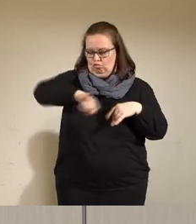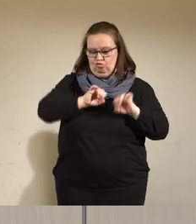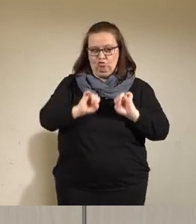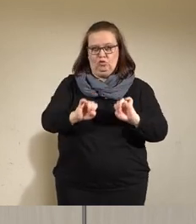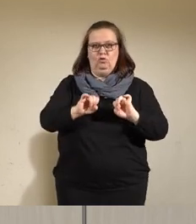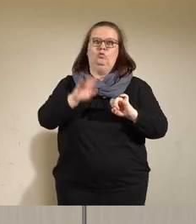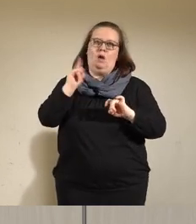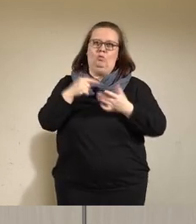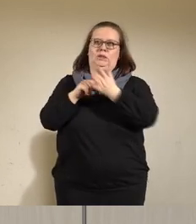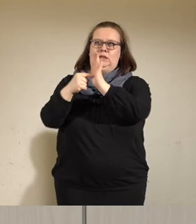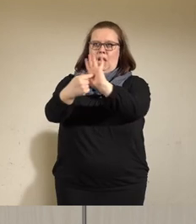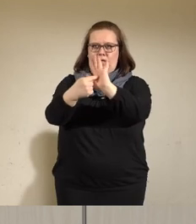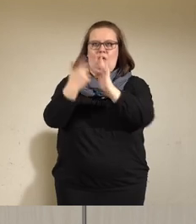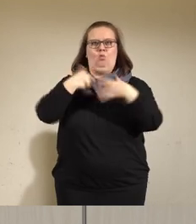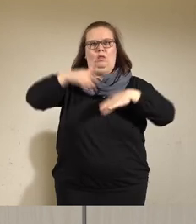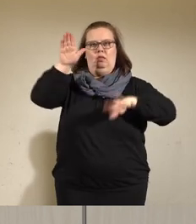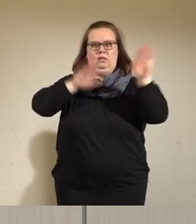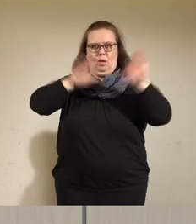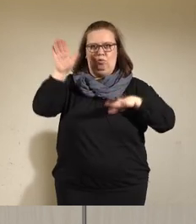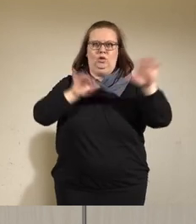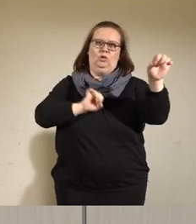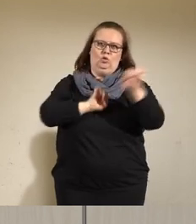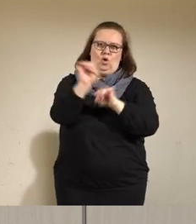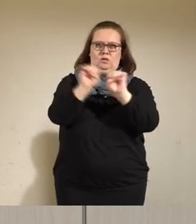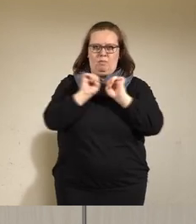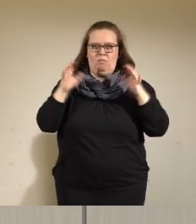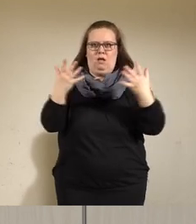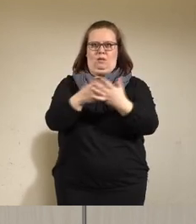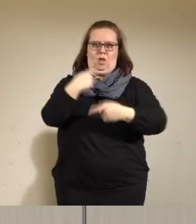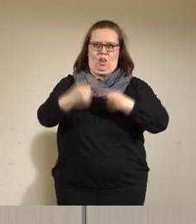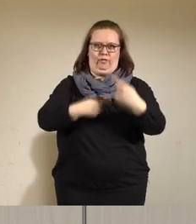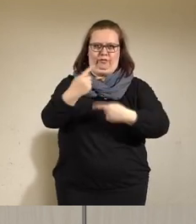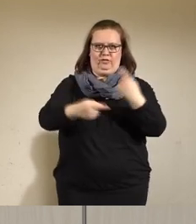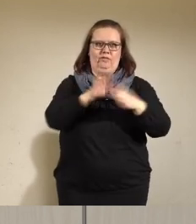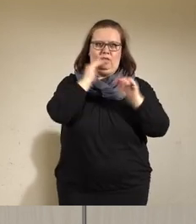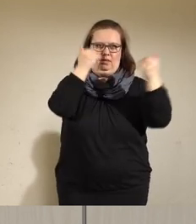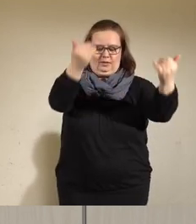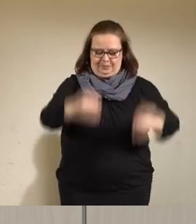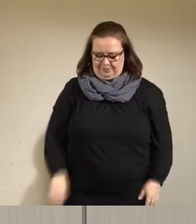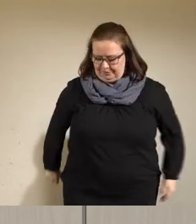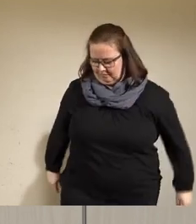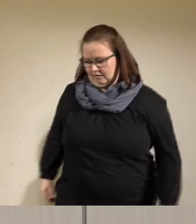uns und zeigen, dass die Demokratie trotz der Pandemie funktioniert. Vielen Dank.